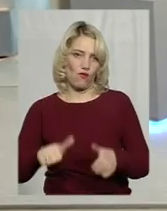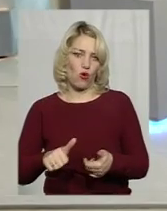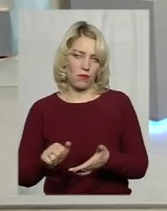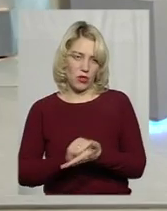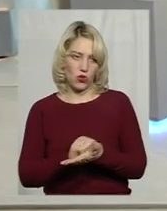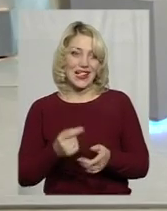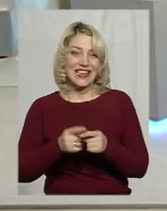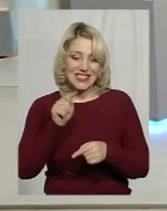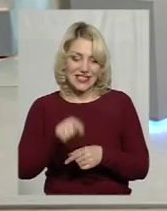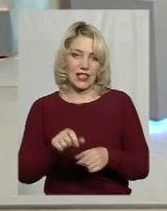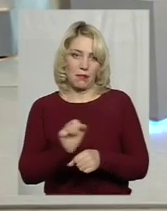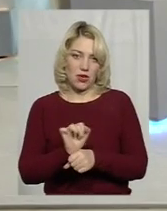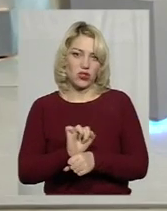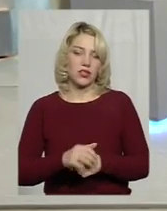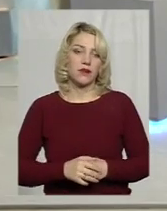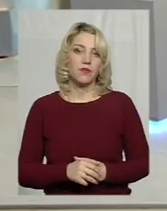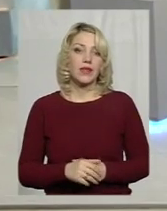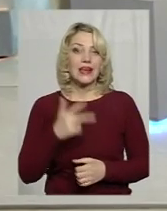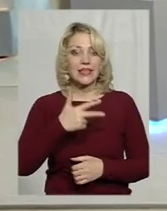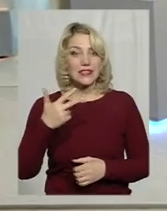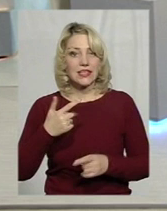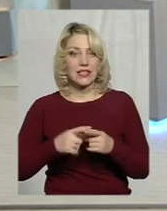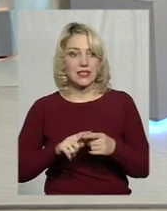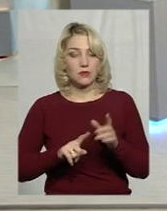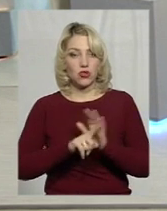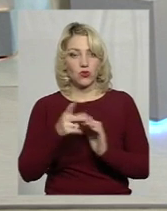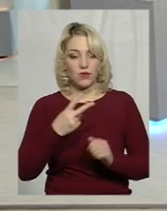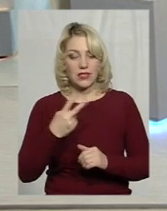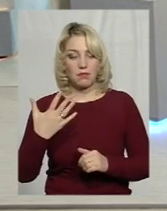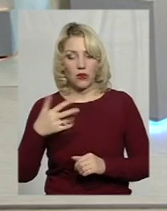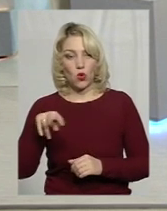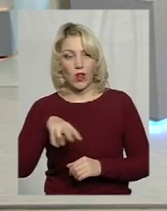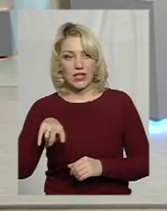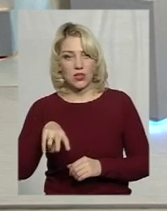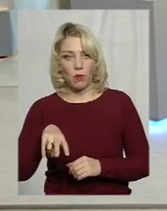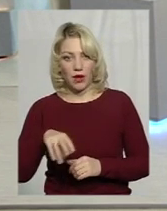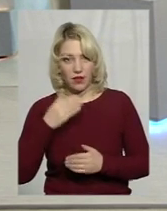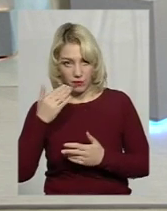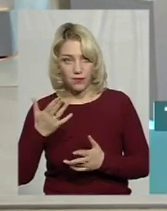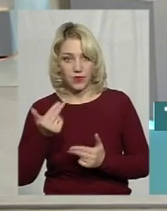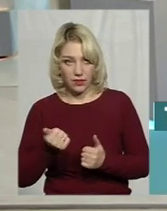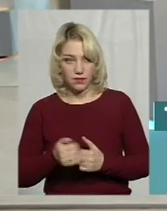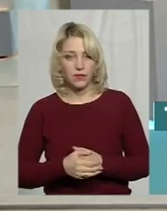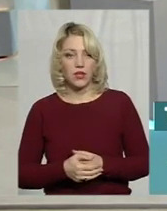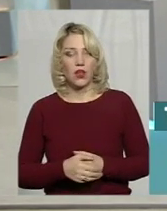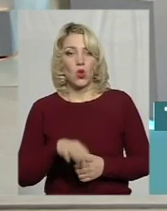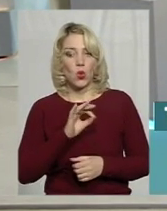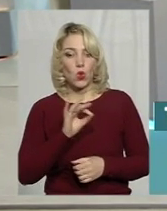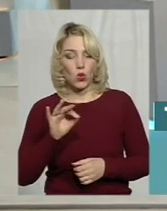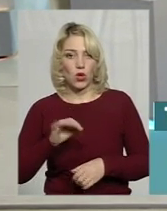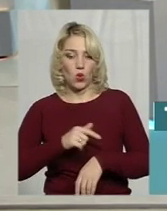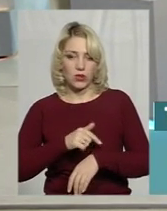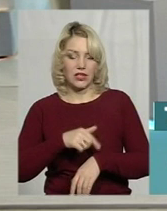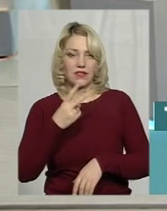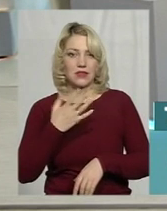саме цих машин. 33 – це спочатку, це з 25 листопада, Ну, так, скажімо так, з 0-0 годин